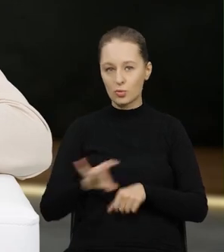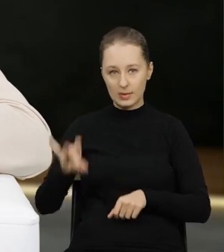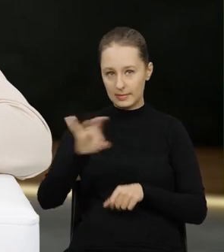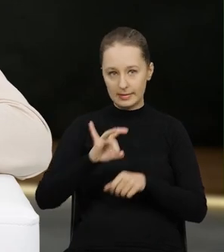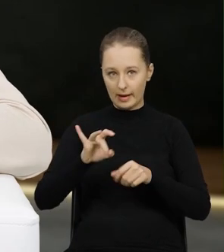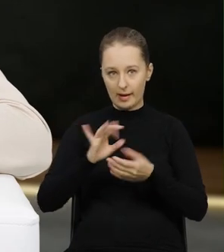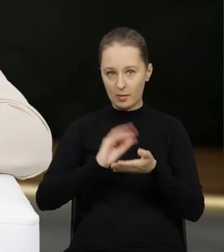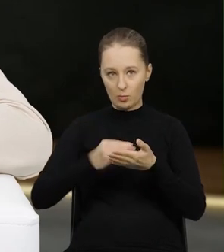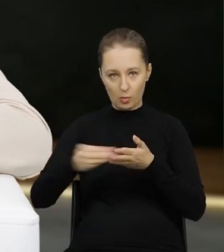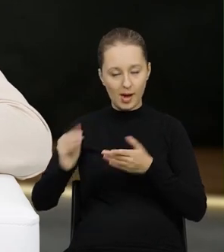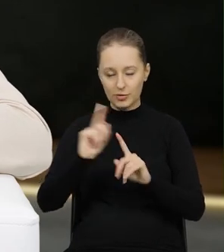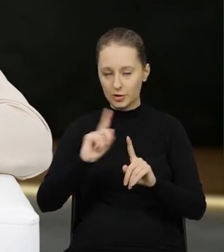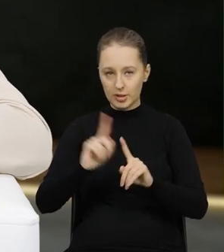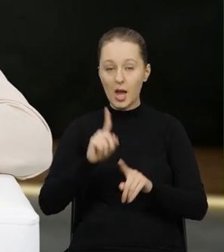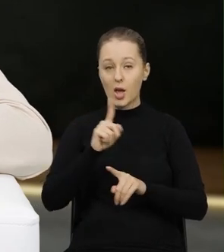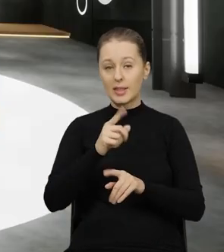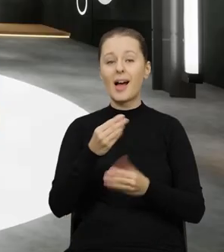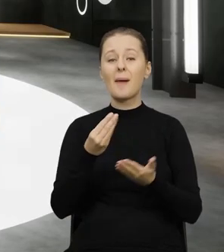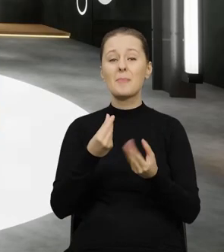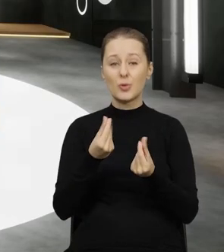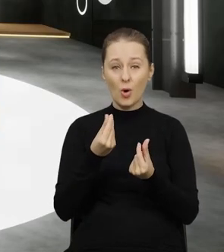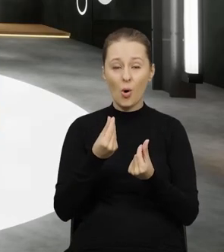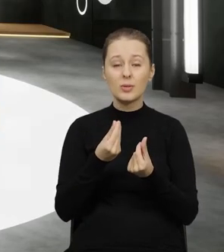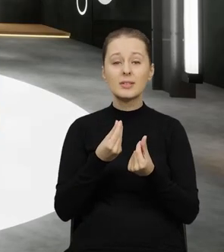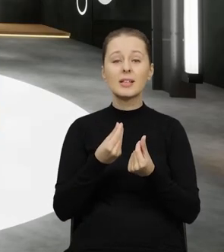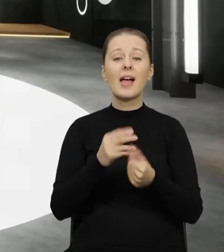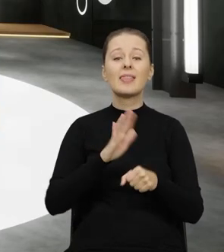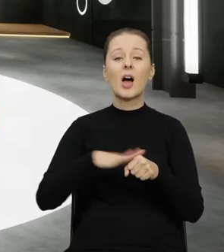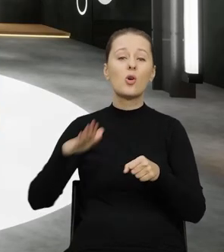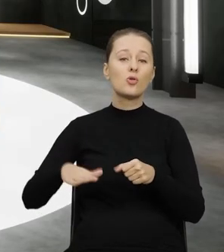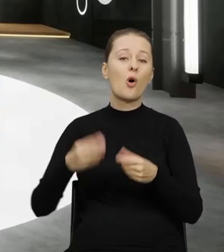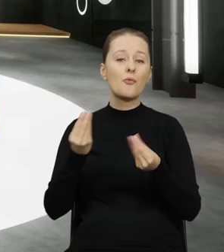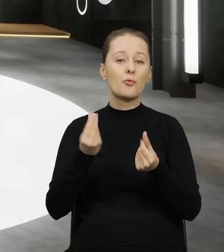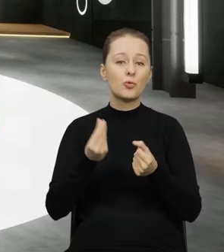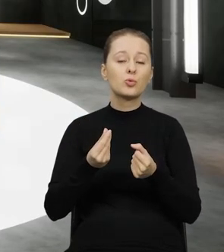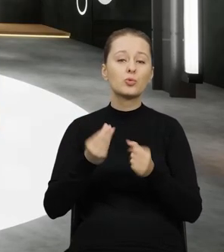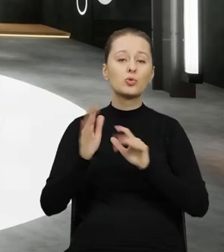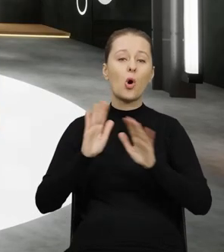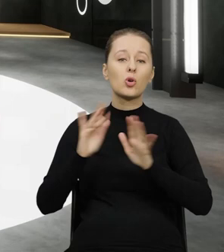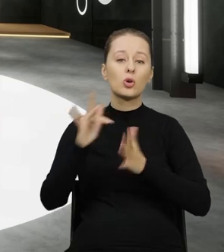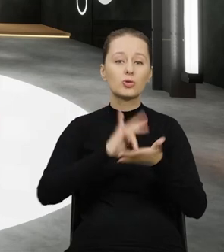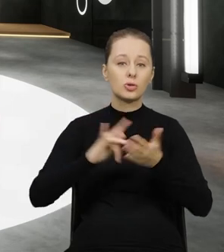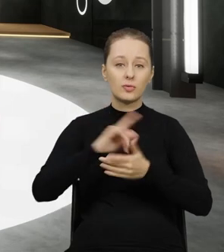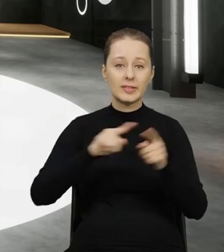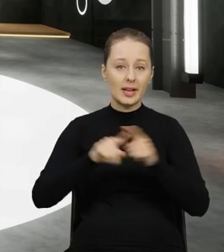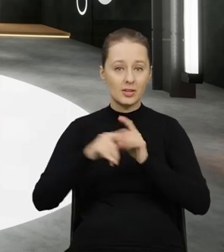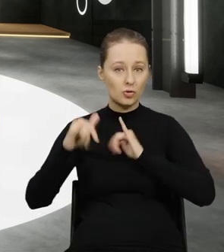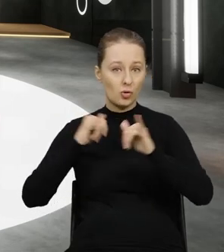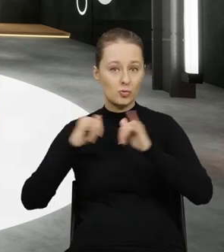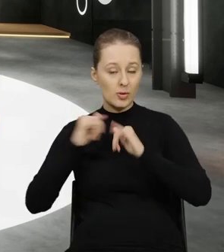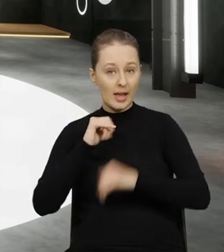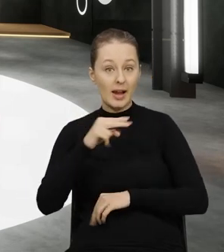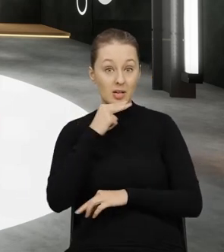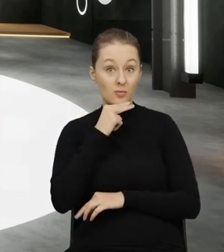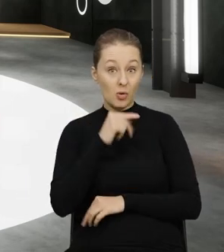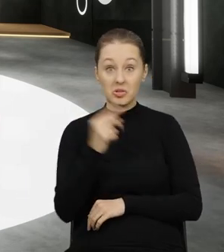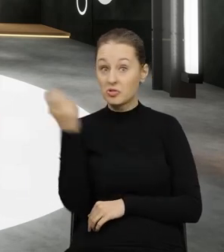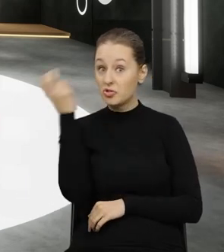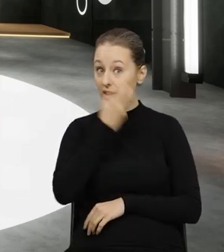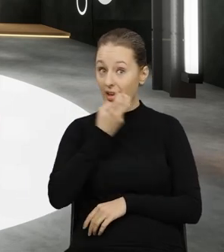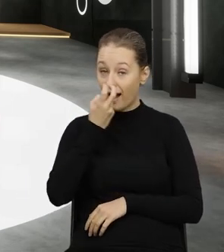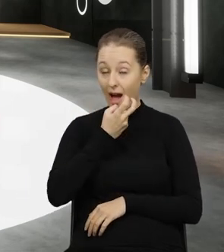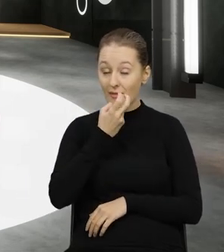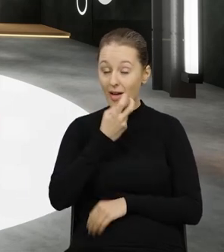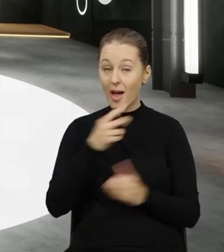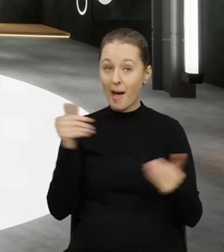To jest, środki na ten cel są przeznaczone z Narodowego Funduszu Ochrony Środowiska i Gospodarki Wodnej. I co ciekawe, można tutaj też